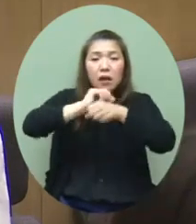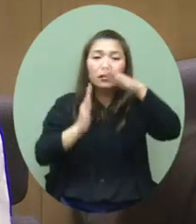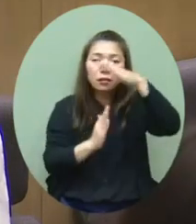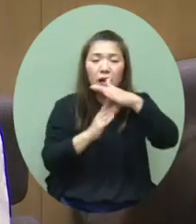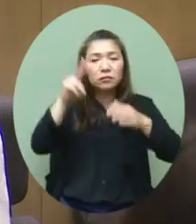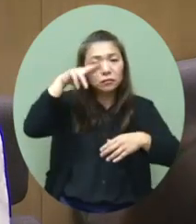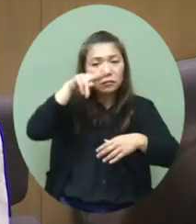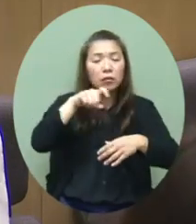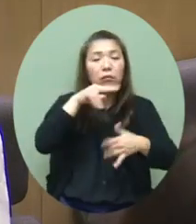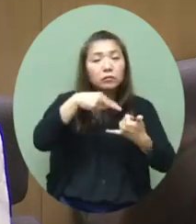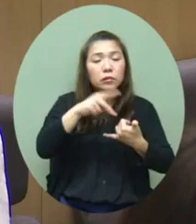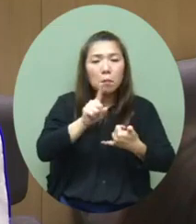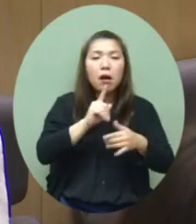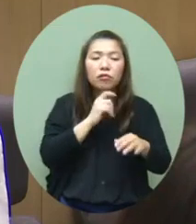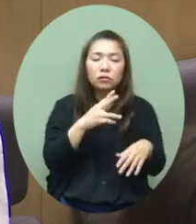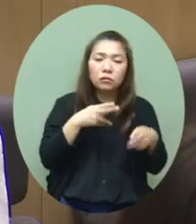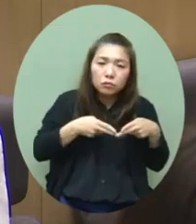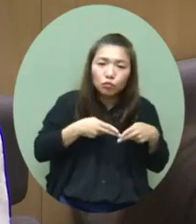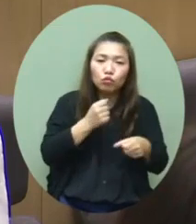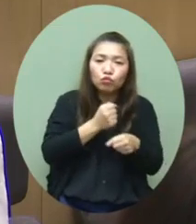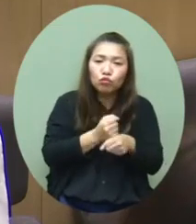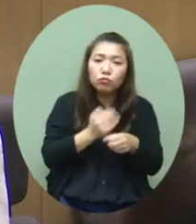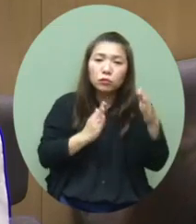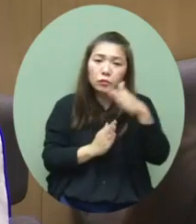一些日常的檢查或者一些手術的工作